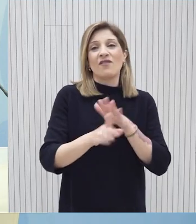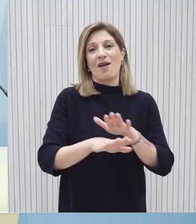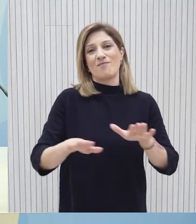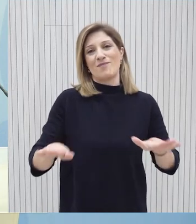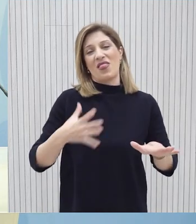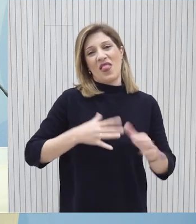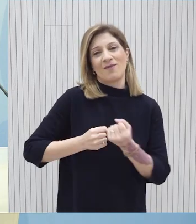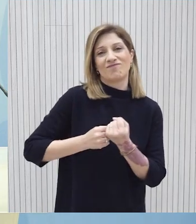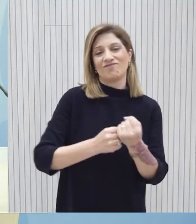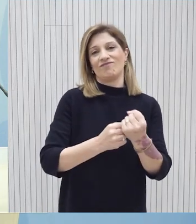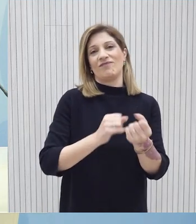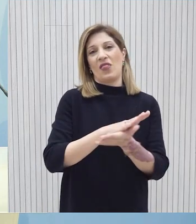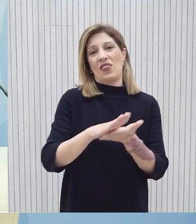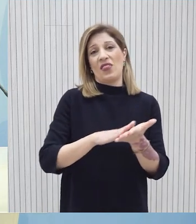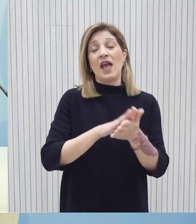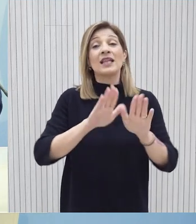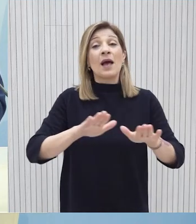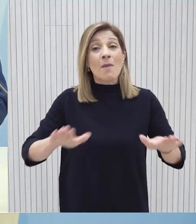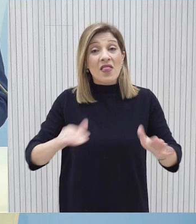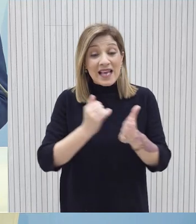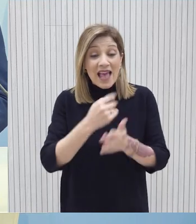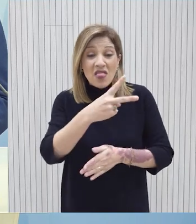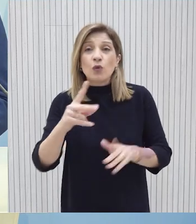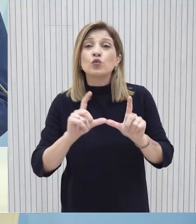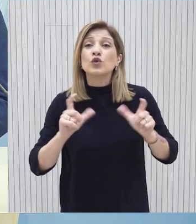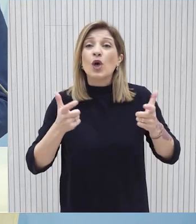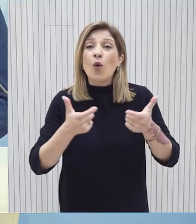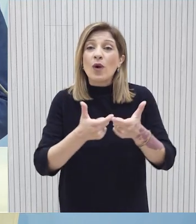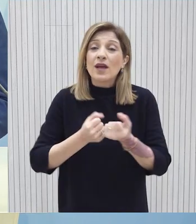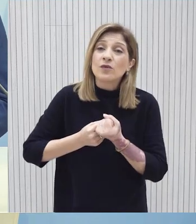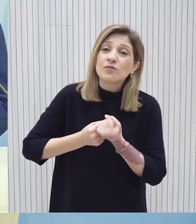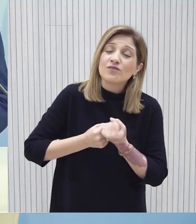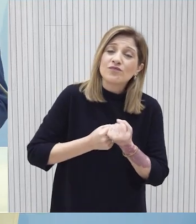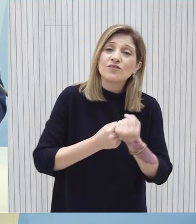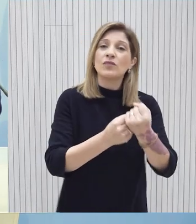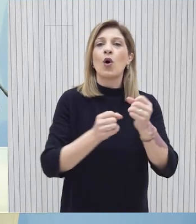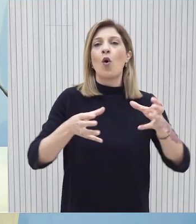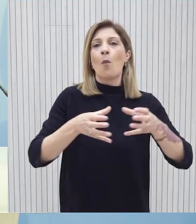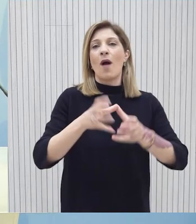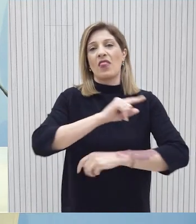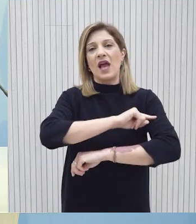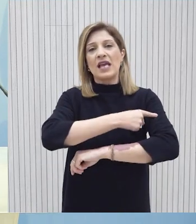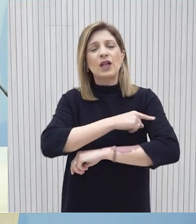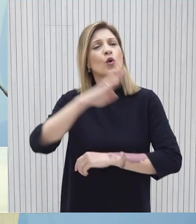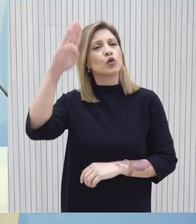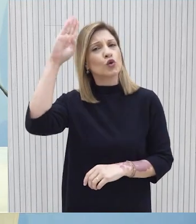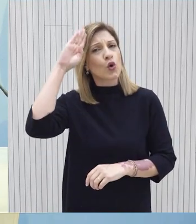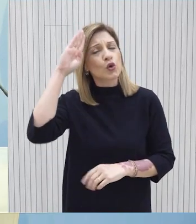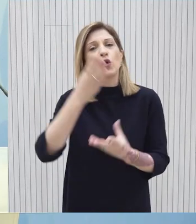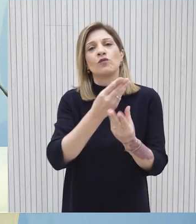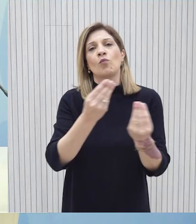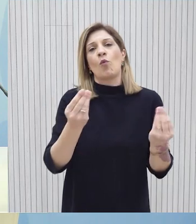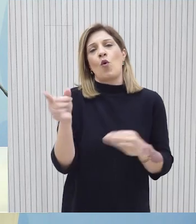την βέλτιστη θεραπεία. Τα παιδιά και οι οικογένειές τους έχουν σταθερούς συμπαραστάτες, μια μεγάλη ομάδα γιατρών, νοσηλευτών και